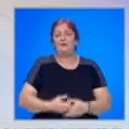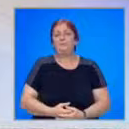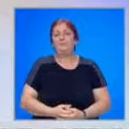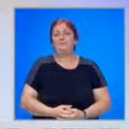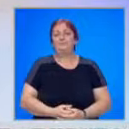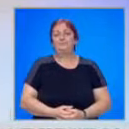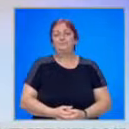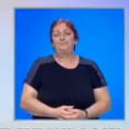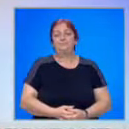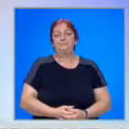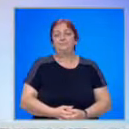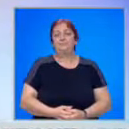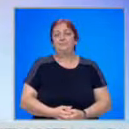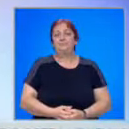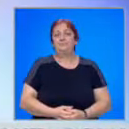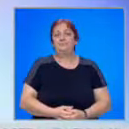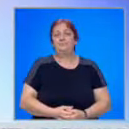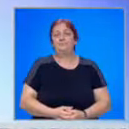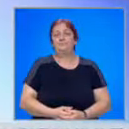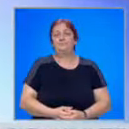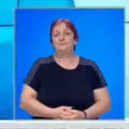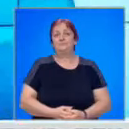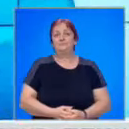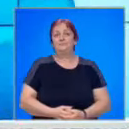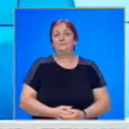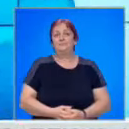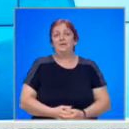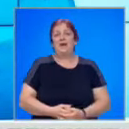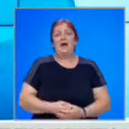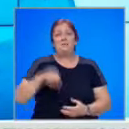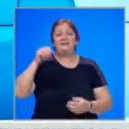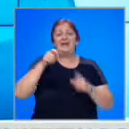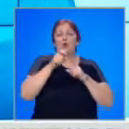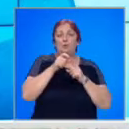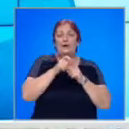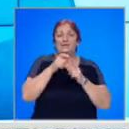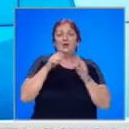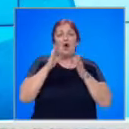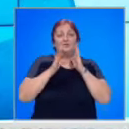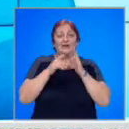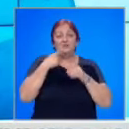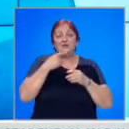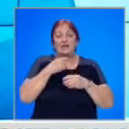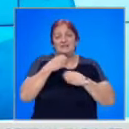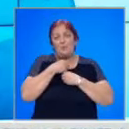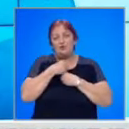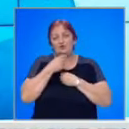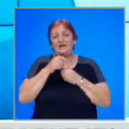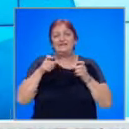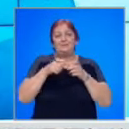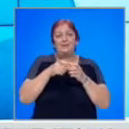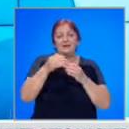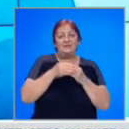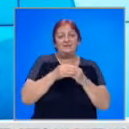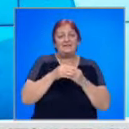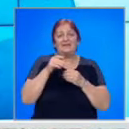заседание, изванредно на Министерския съвет, във връзка с бедствията. Президентът Румер Адев от Фейсбук изрази съболезнования на семействата,